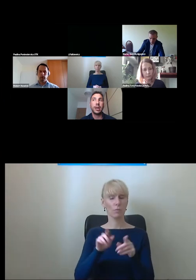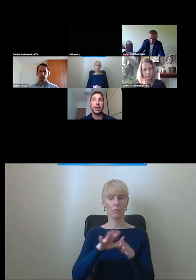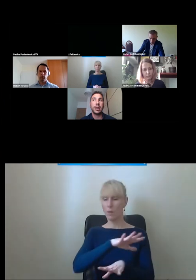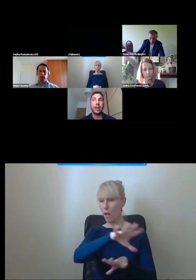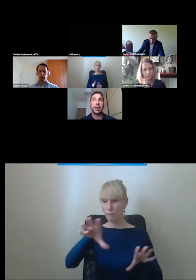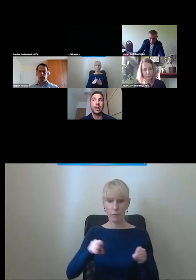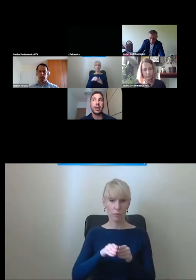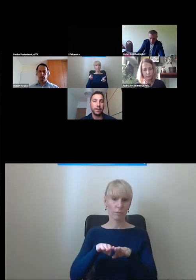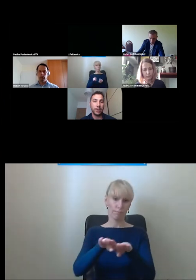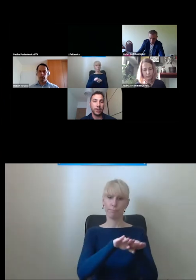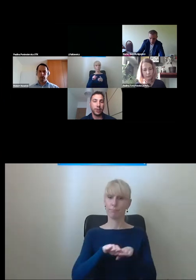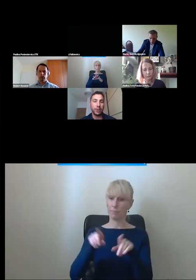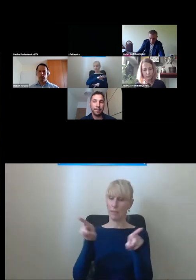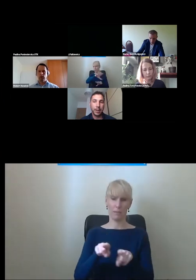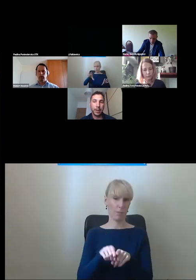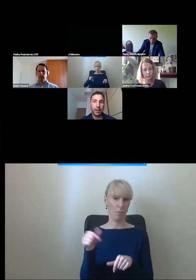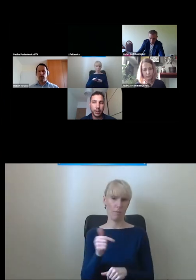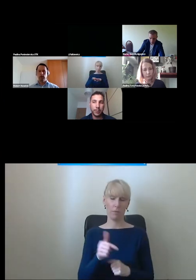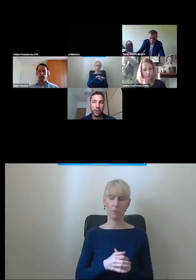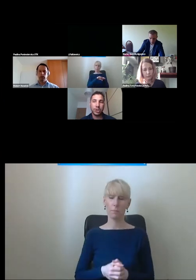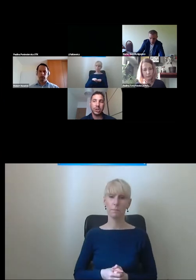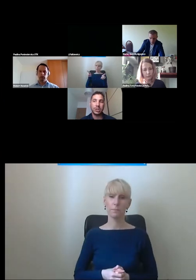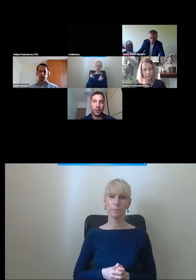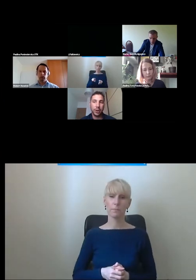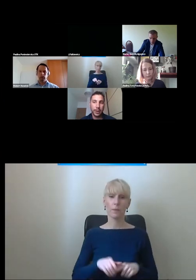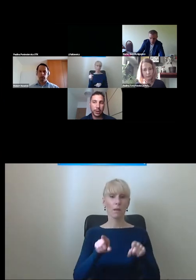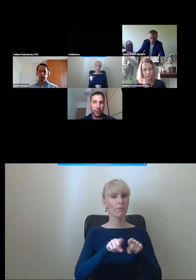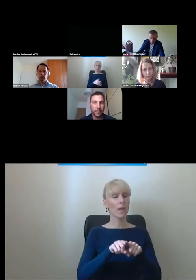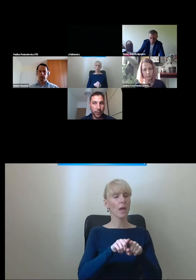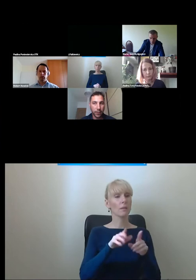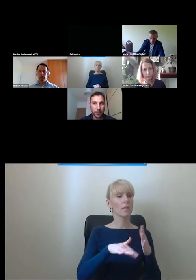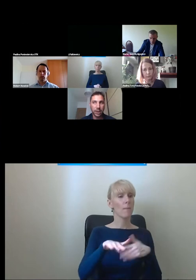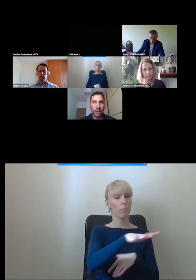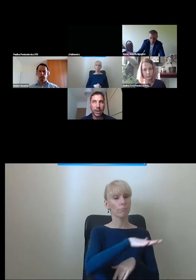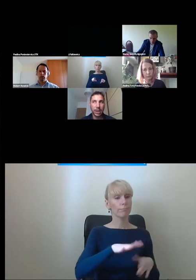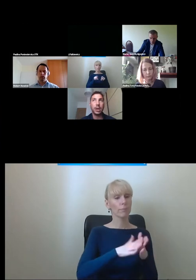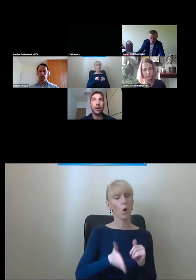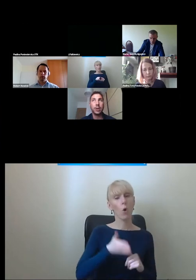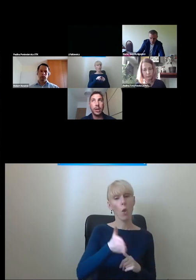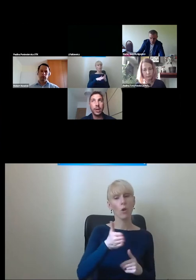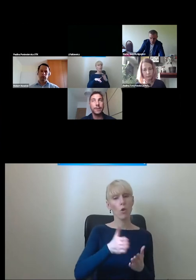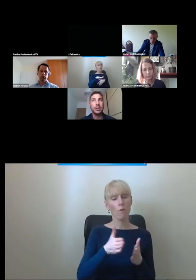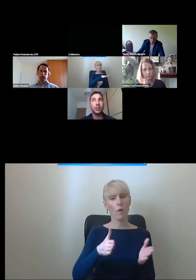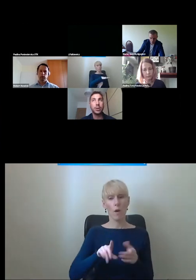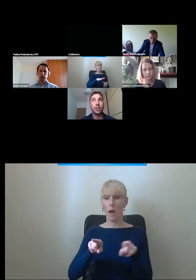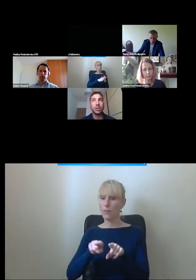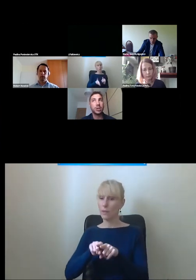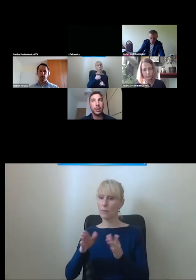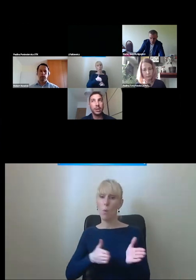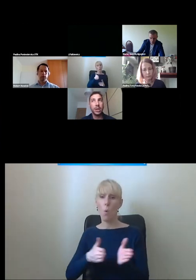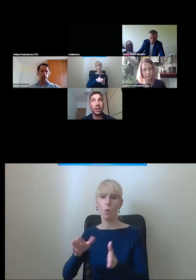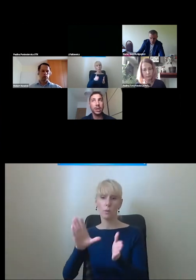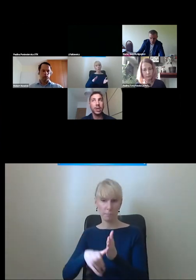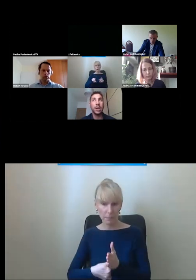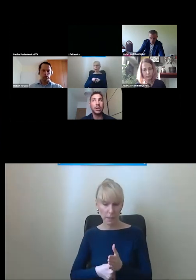szans dla wszystkich obywateli w Polsce. Bo problem dotyczy zarówno obiektów kolejowych, jak i tej infrastruktury